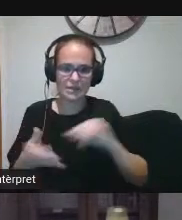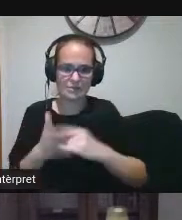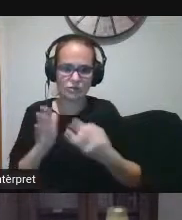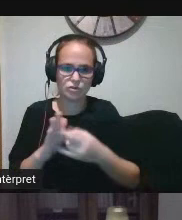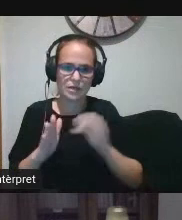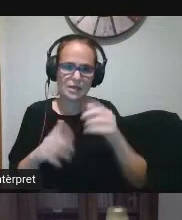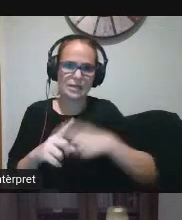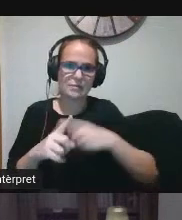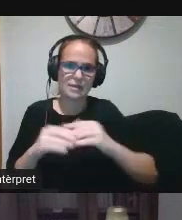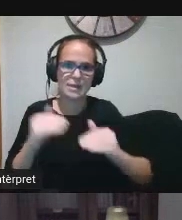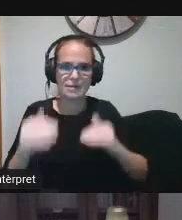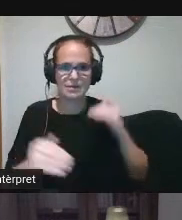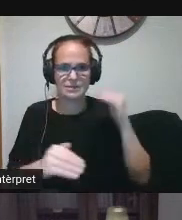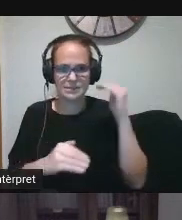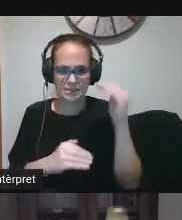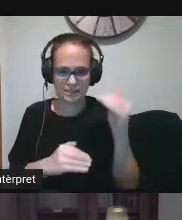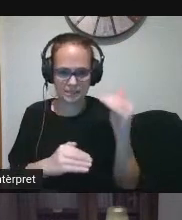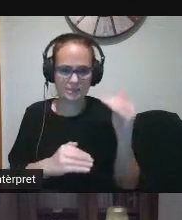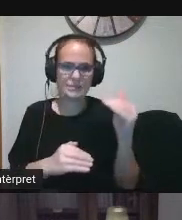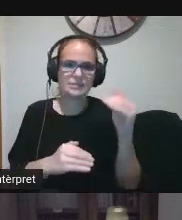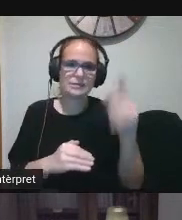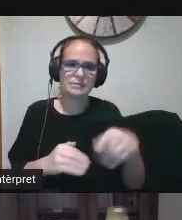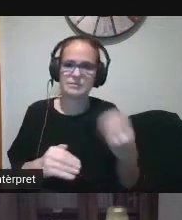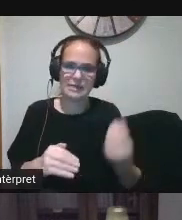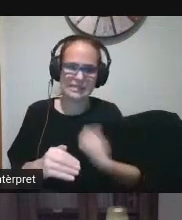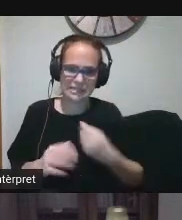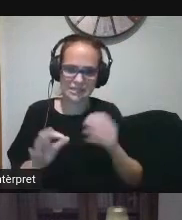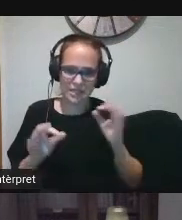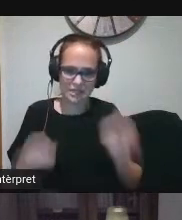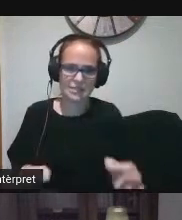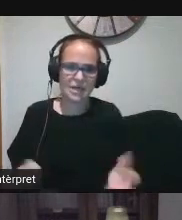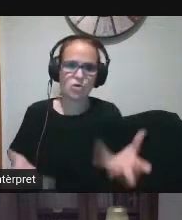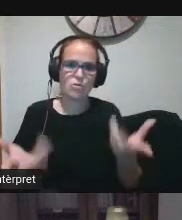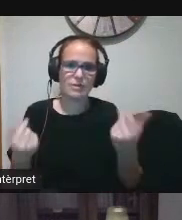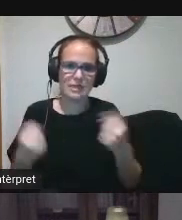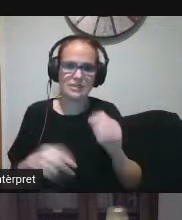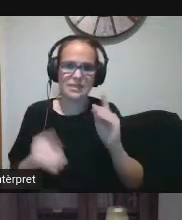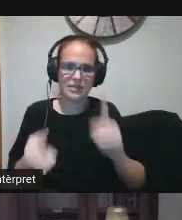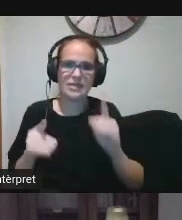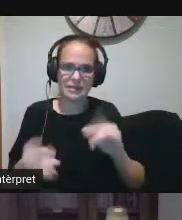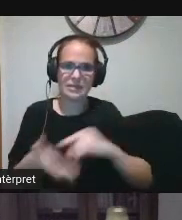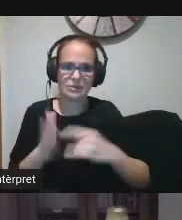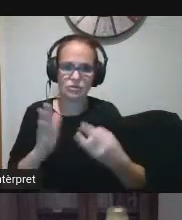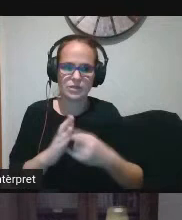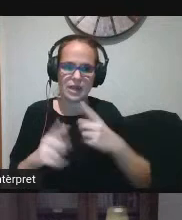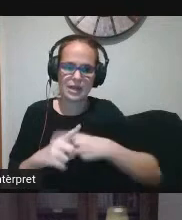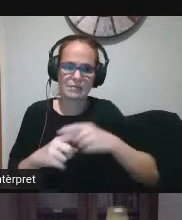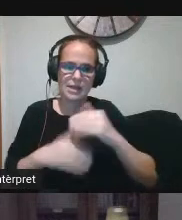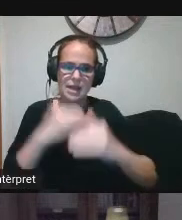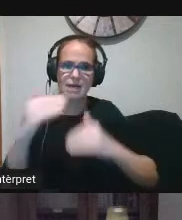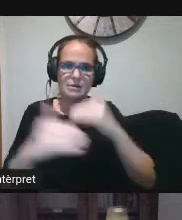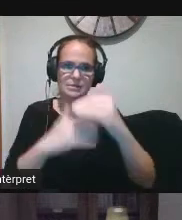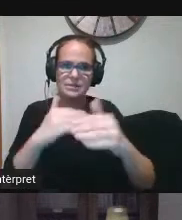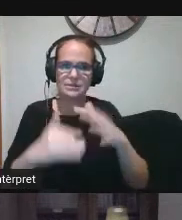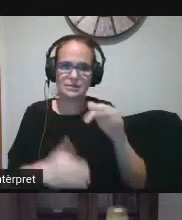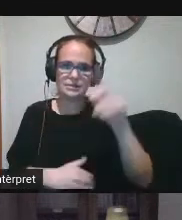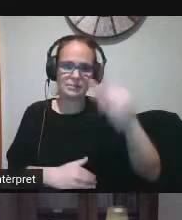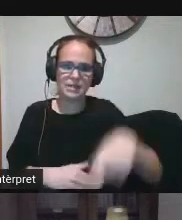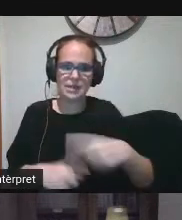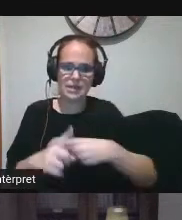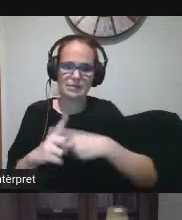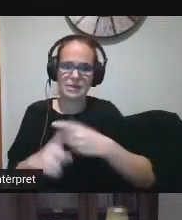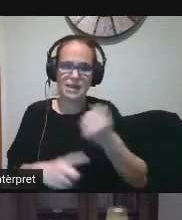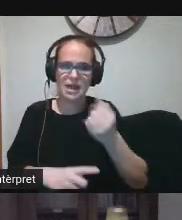'àctic i el nivell avançat que seria el mateix competència didàctica i metodològica a nivell avançat i el nivell àctic